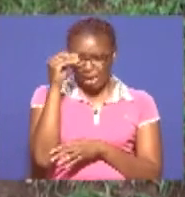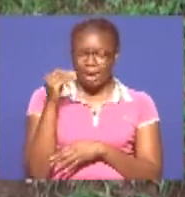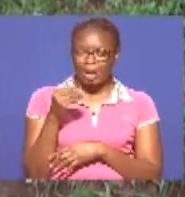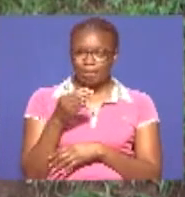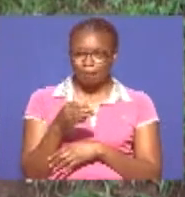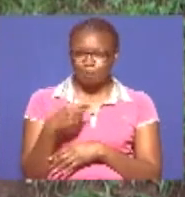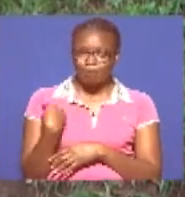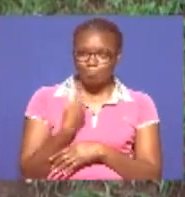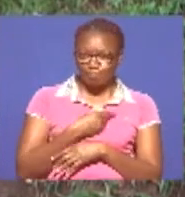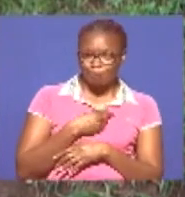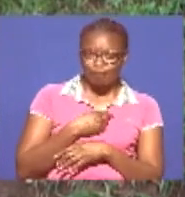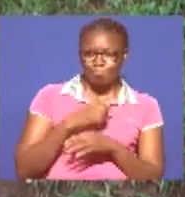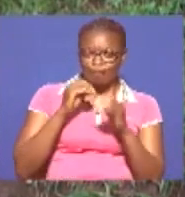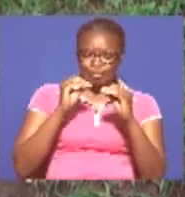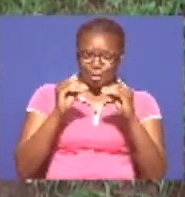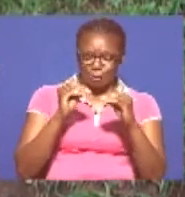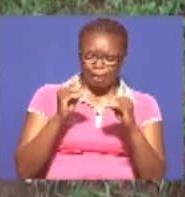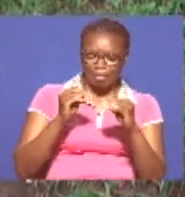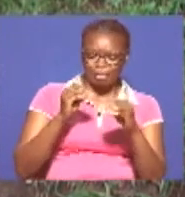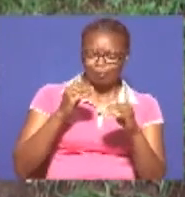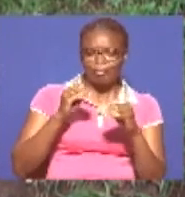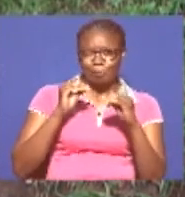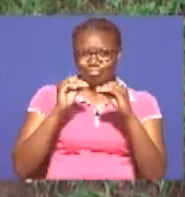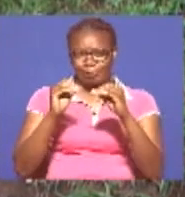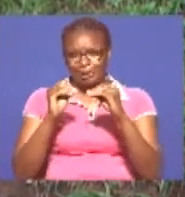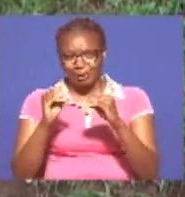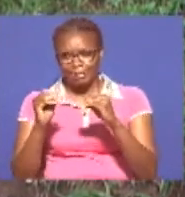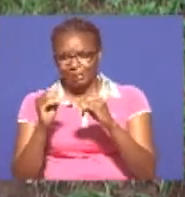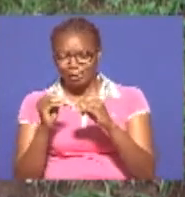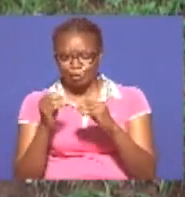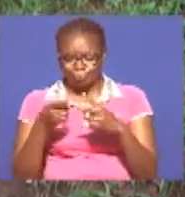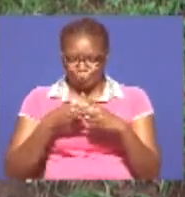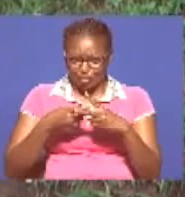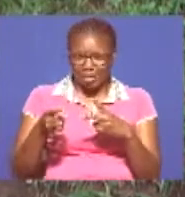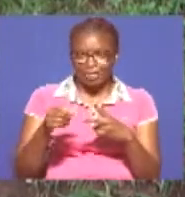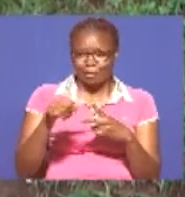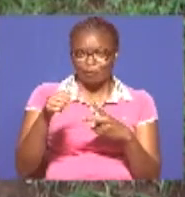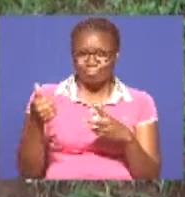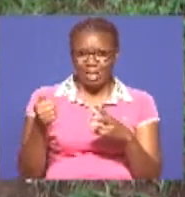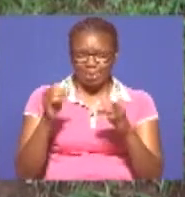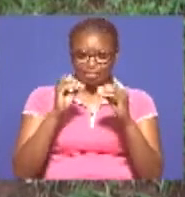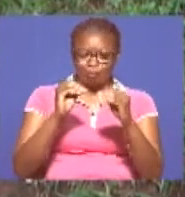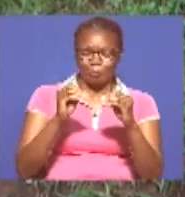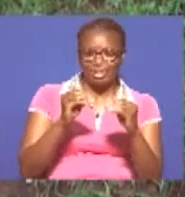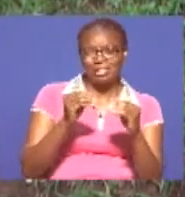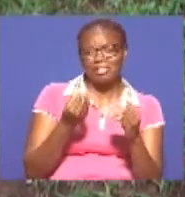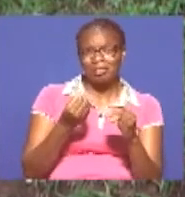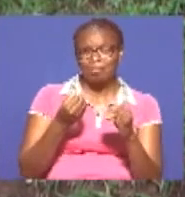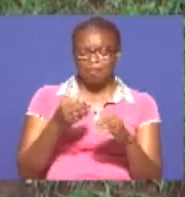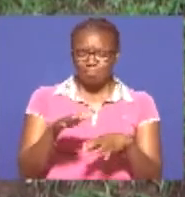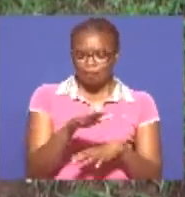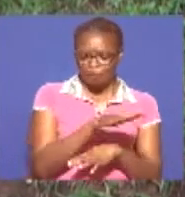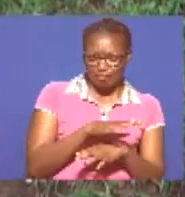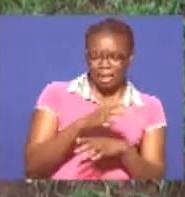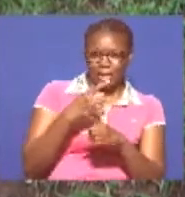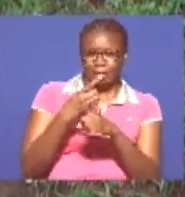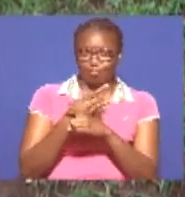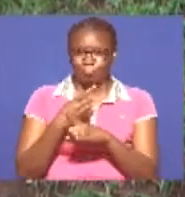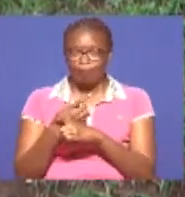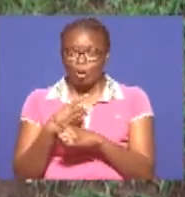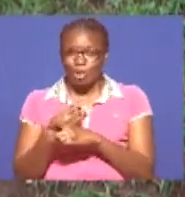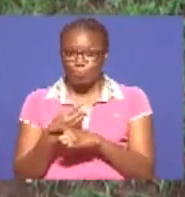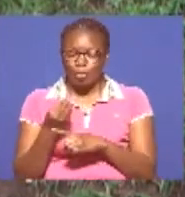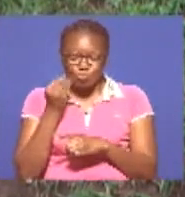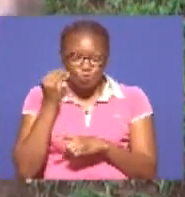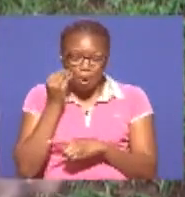Kufuga iyo crickets na wameanza Ata tumefundisha wengine huko like hippie, hata moranga Wana produce